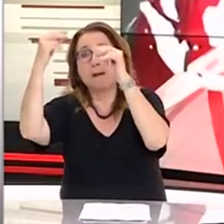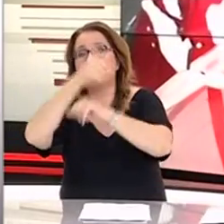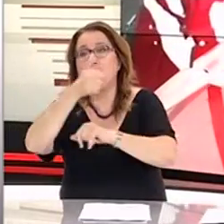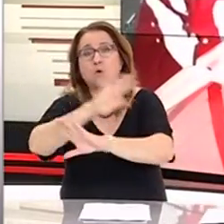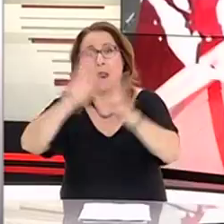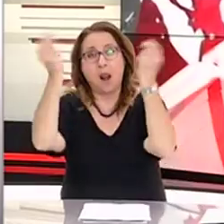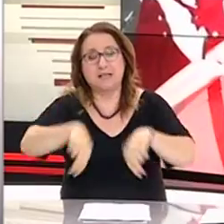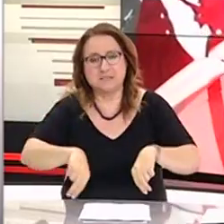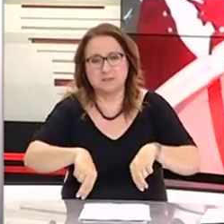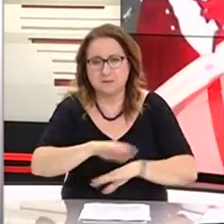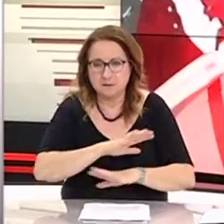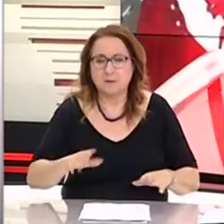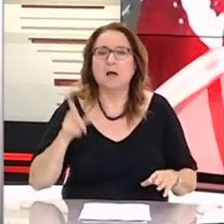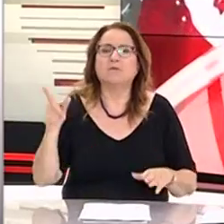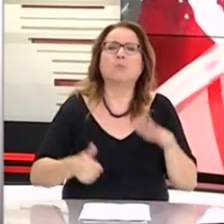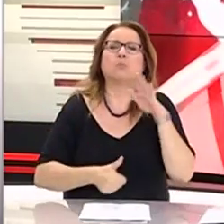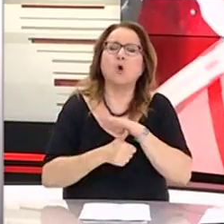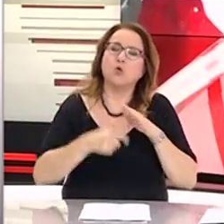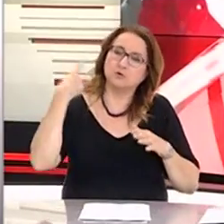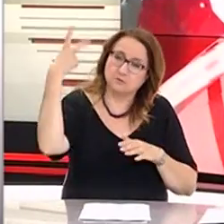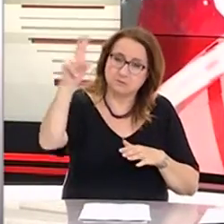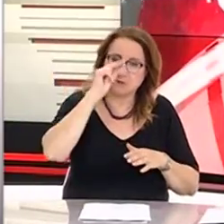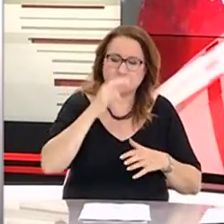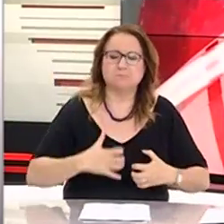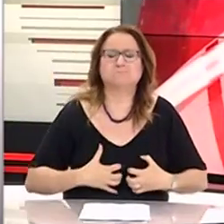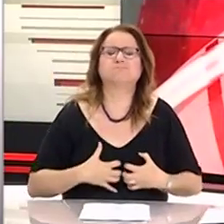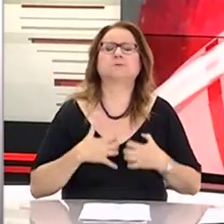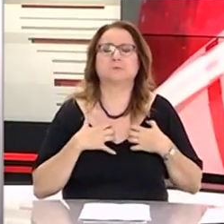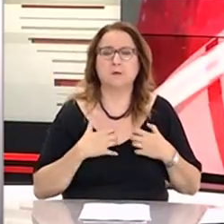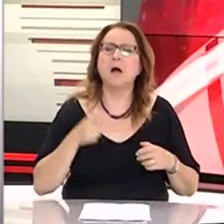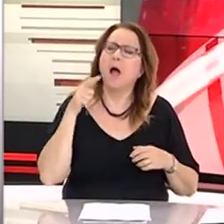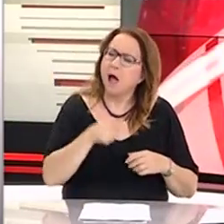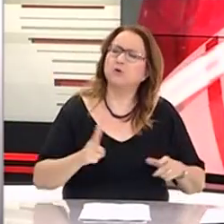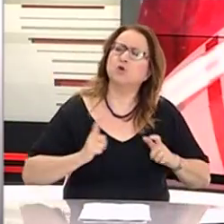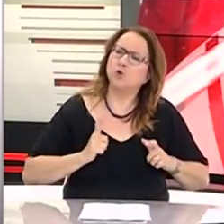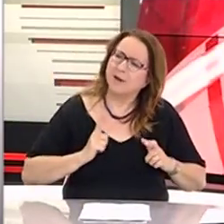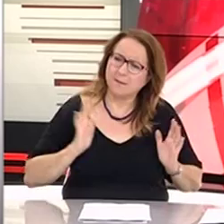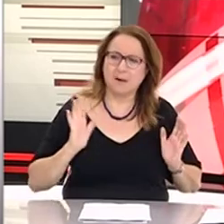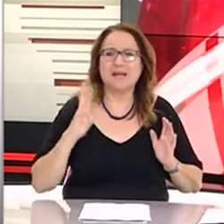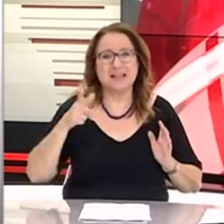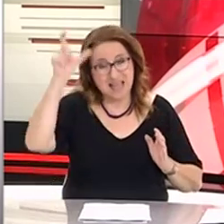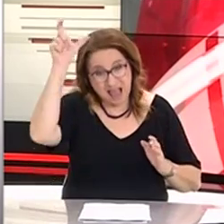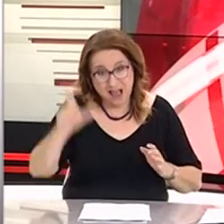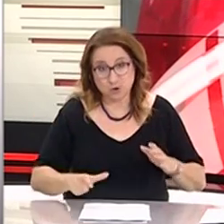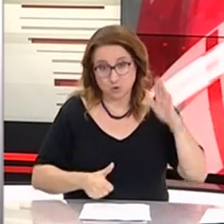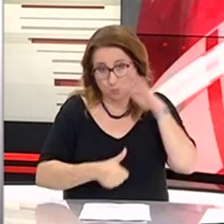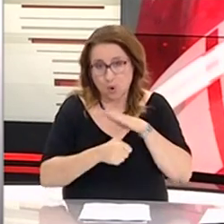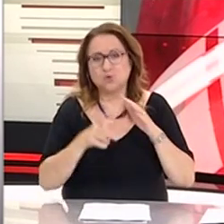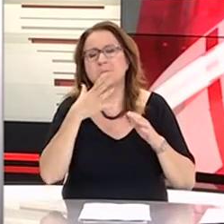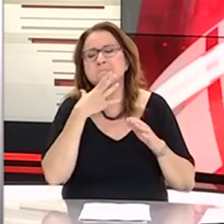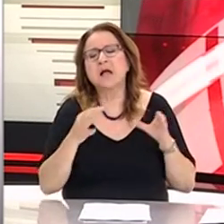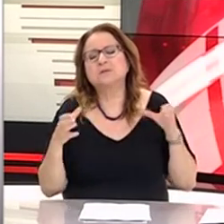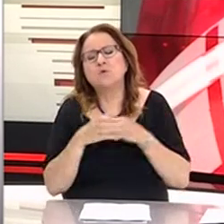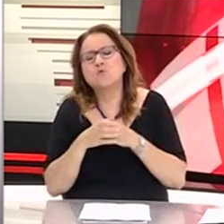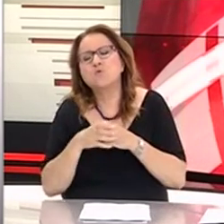αυτή του Ιβάνοφ, ο οποίος πρόκειται από την αντιπολίτηση και βρίσκεται σε μια διαρκή σύγκρουση με τον Ζάεφ όλο αυτό το διάστημα, όχι μόνο για τα θέματα του ονόματος, αλλά και για όλα τα άλλα τα